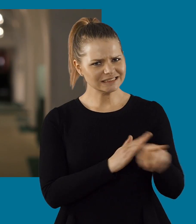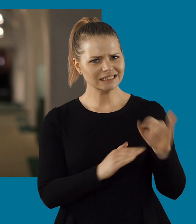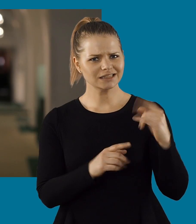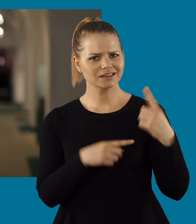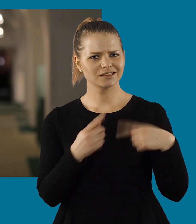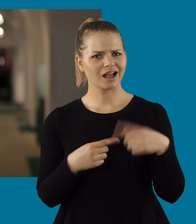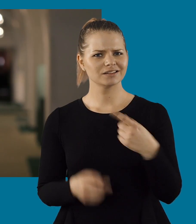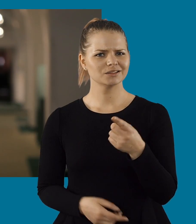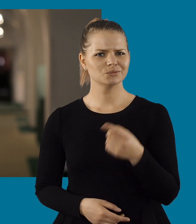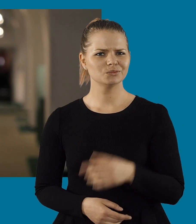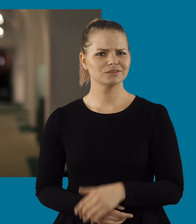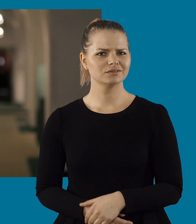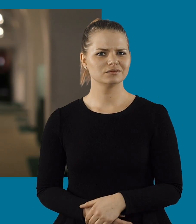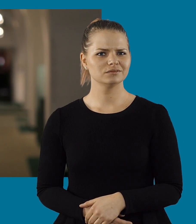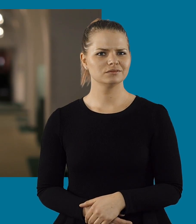Skit i traditionerna.